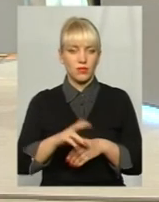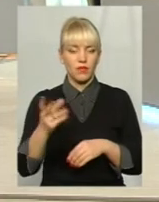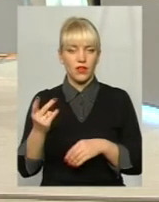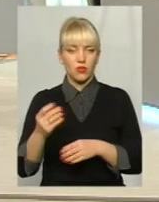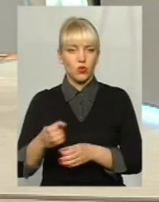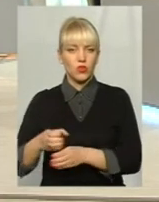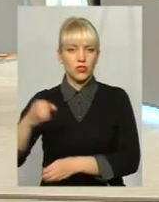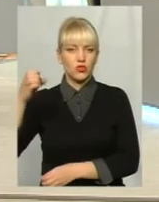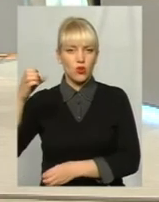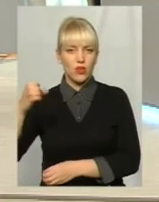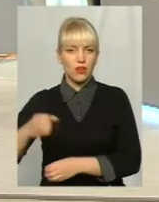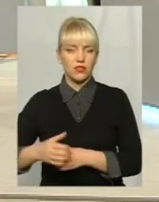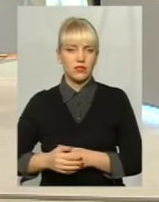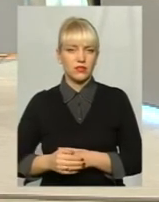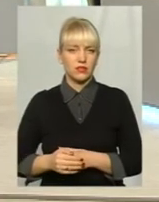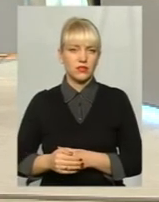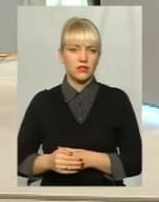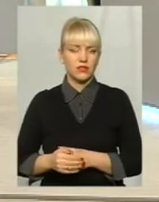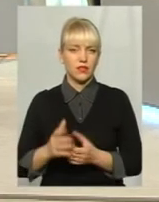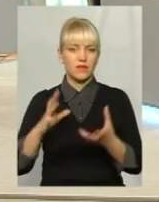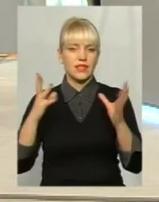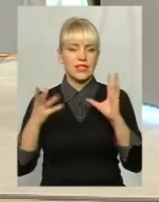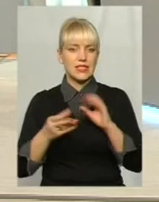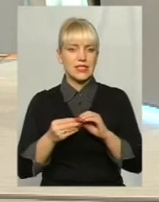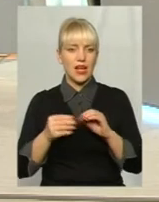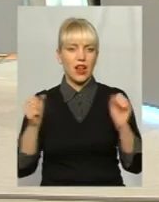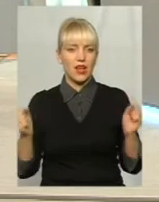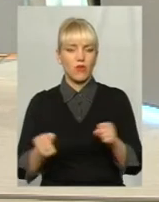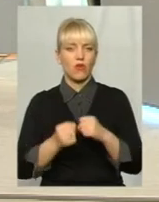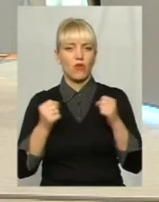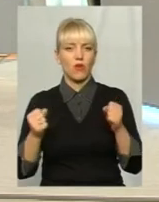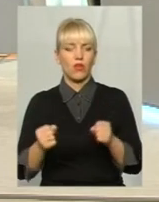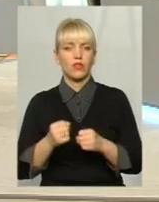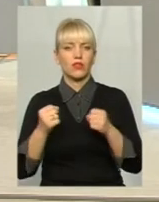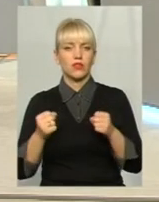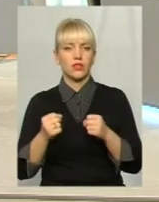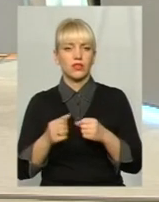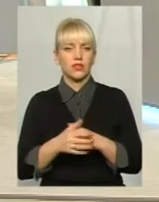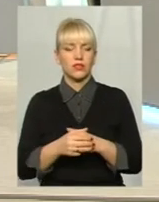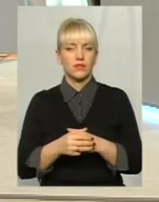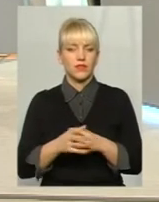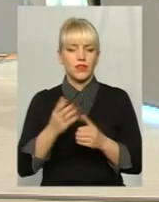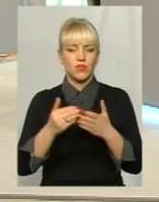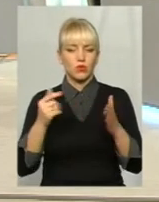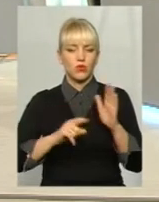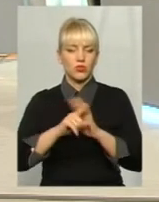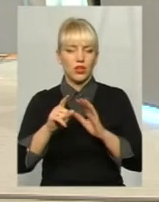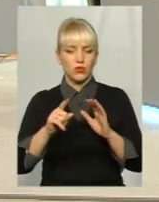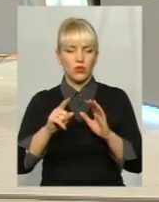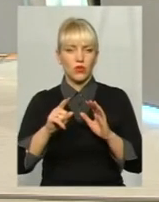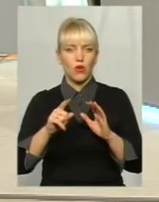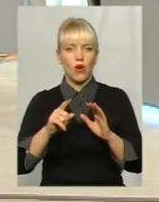другий стояк взагалі з початку опалювального сезону з 16